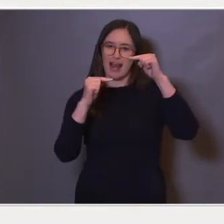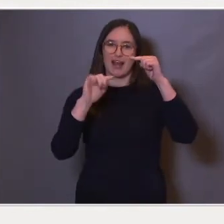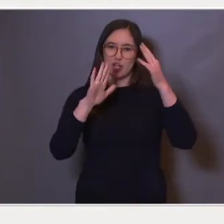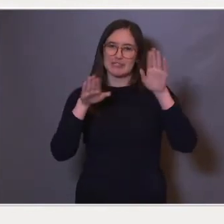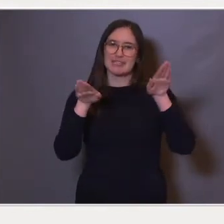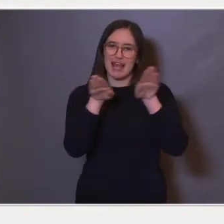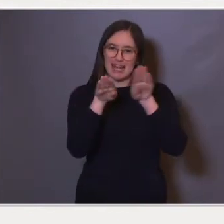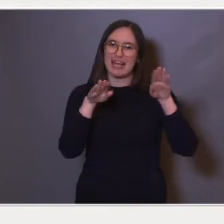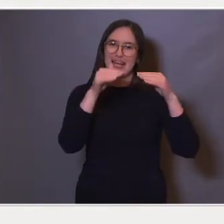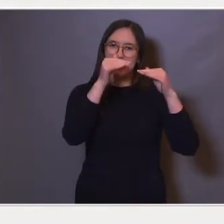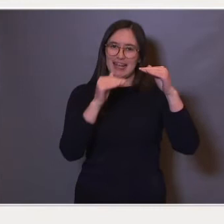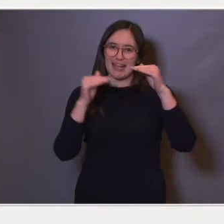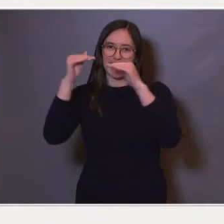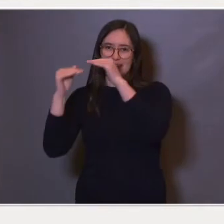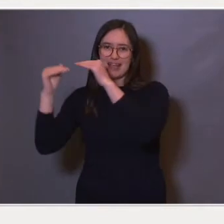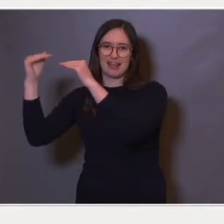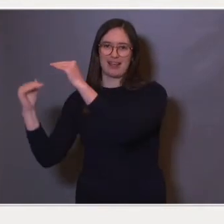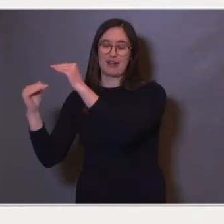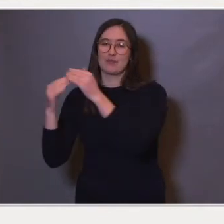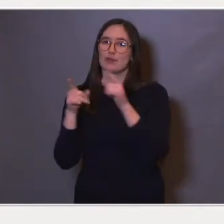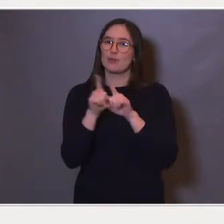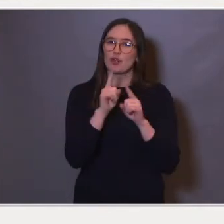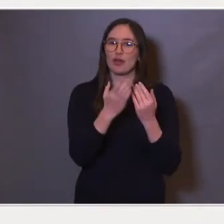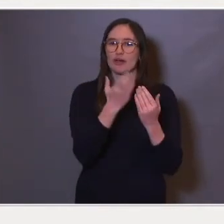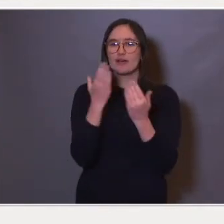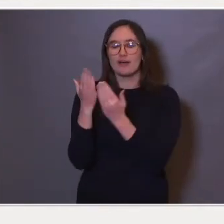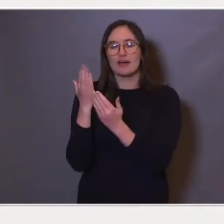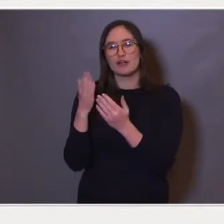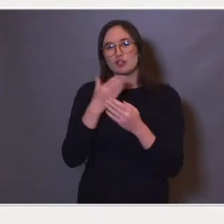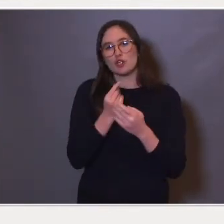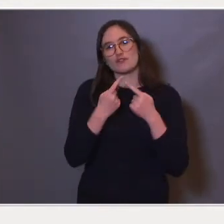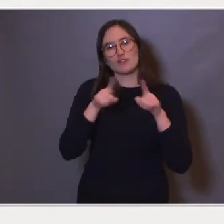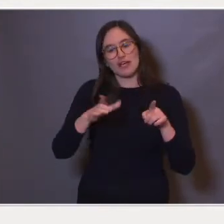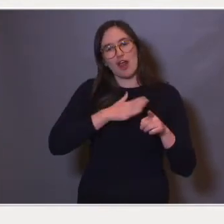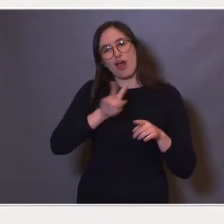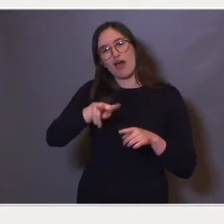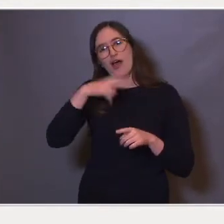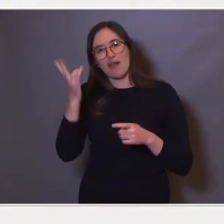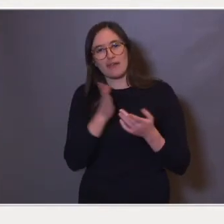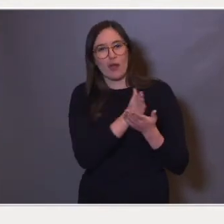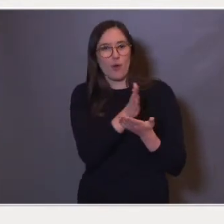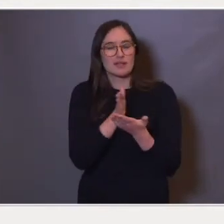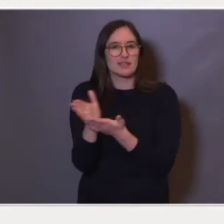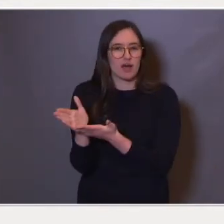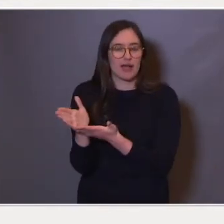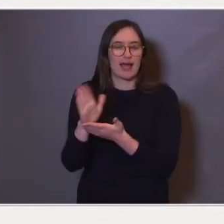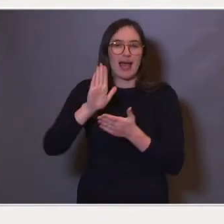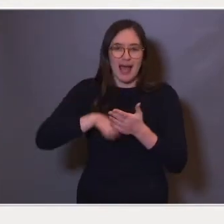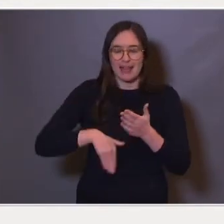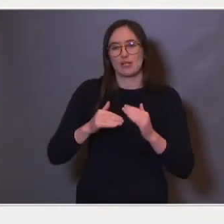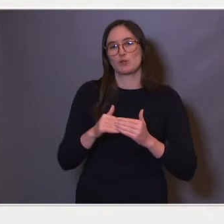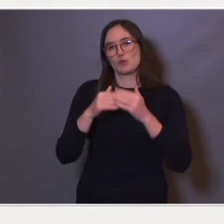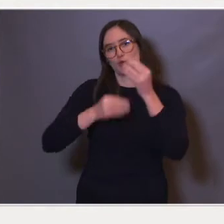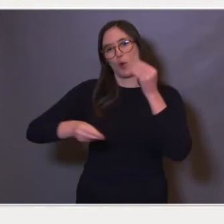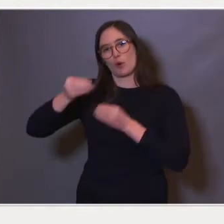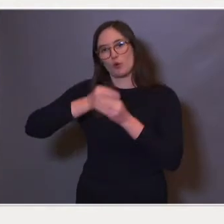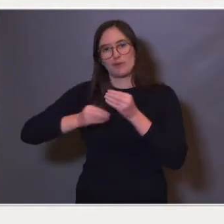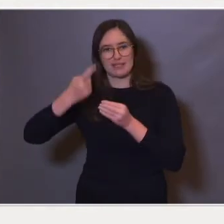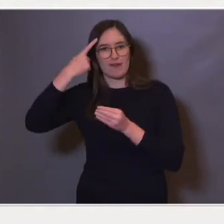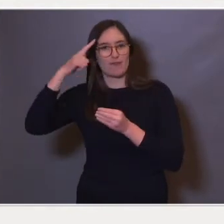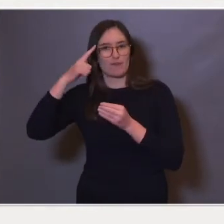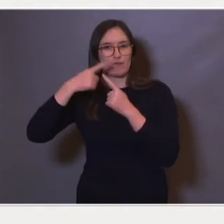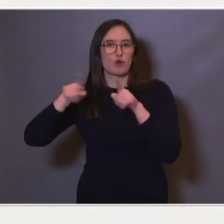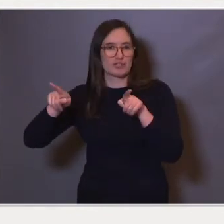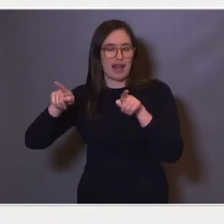indikerer at kjønnsforskjellene har andre årsaker enn de sosioekonomiske forskjellene som